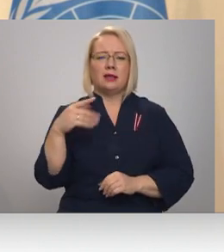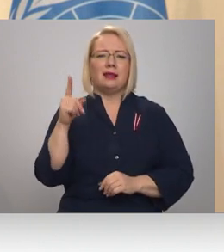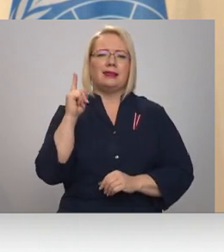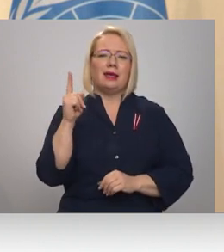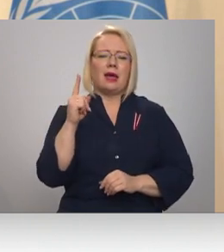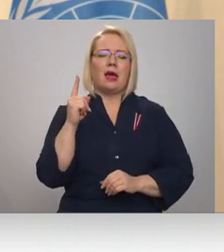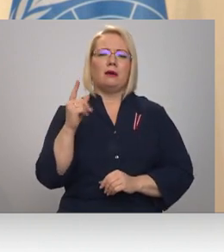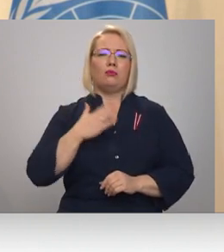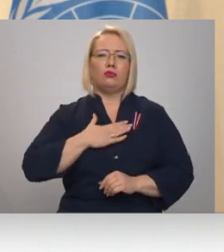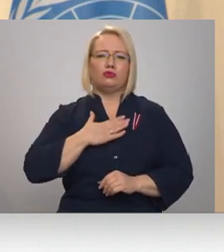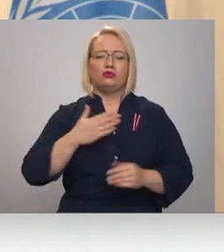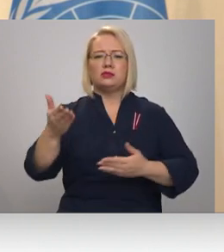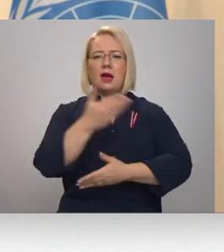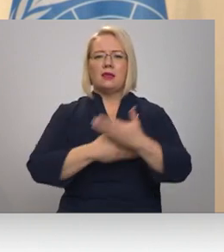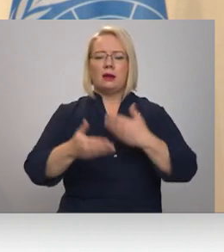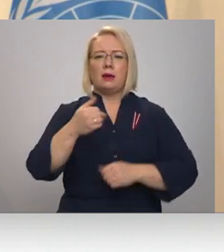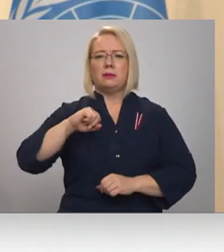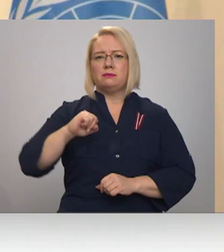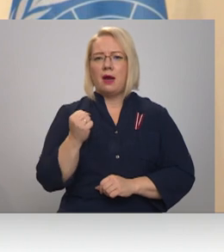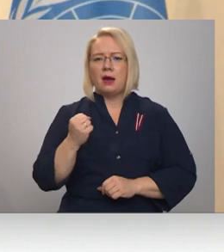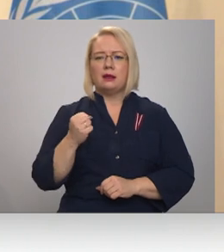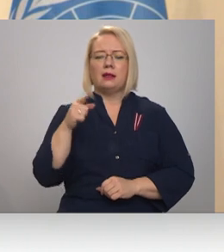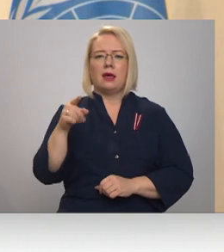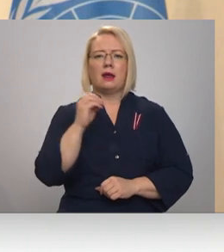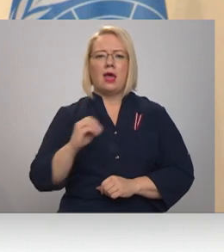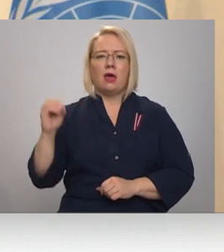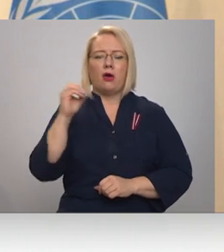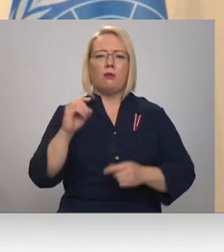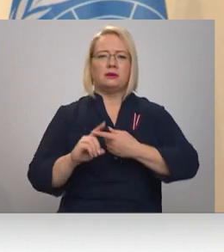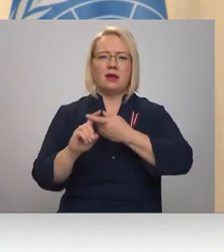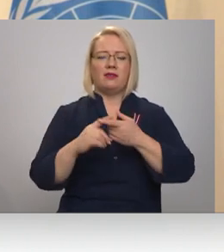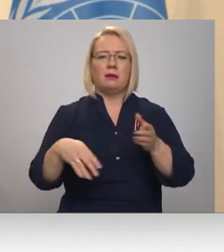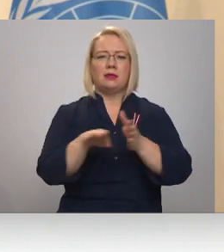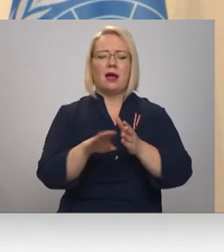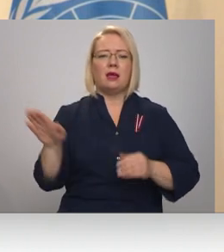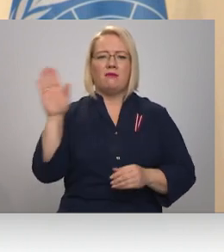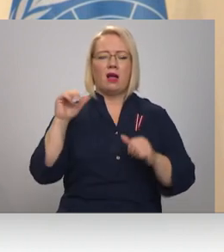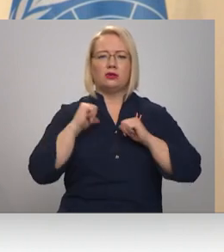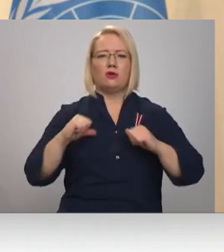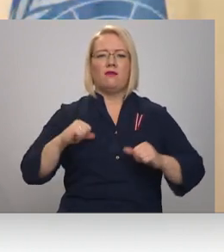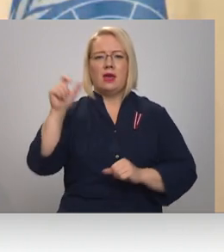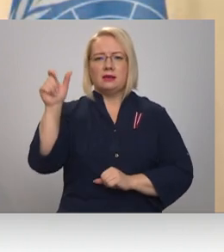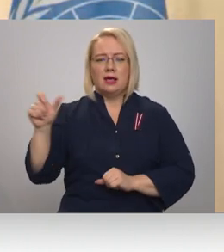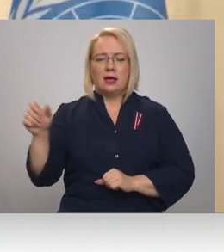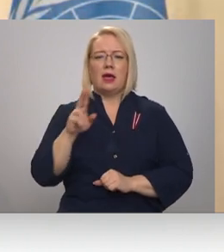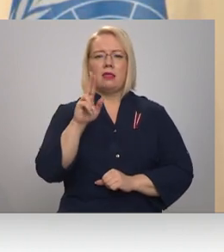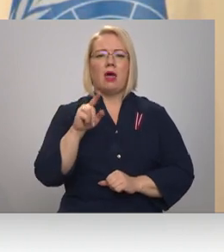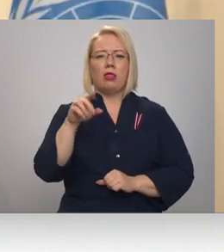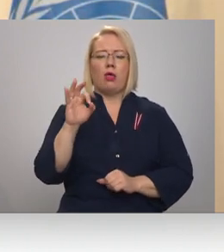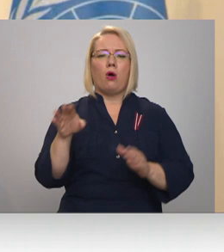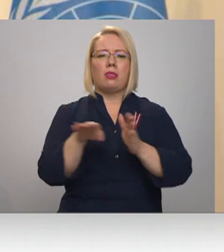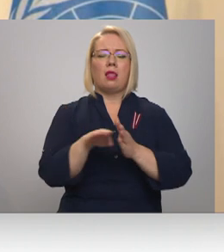sadarbības partneris. Tie ir Eiropas Savienības dalību valstu viesnieki, NATO dalību valstu viesnieki.